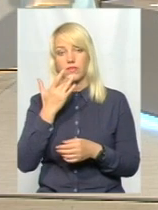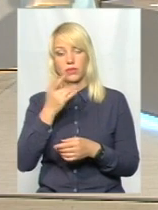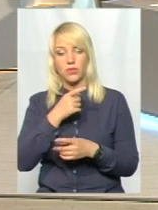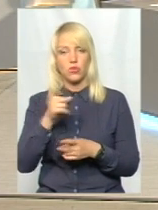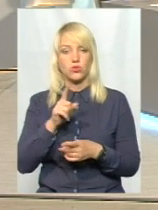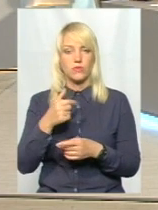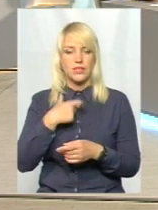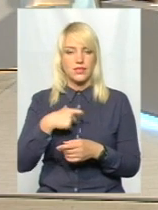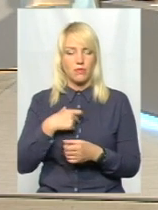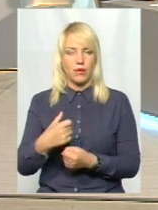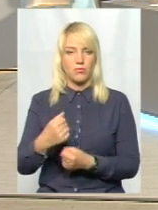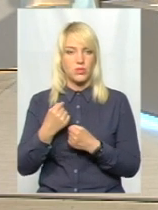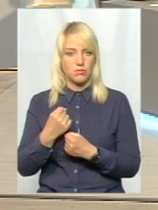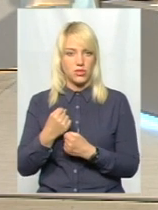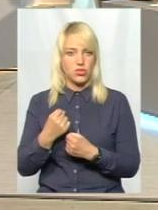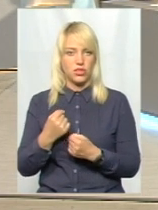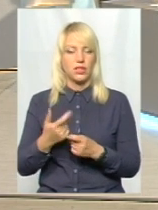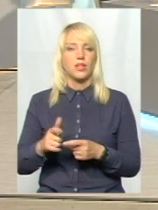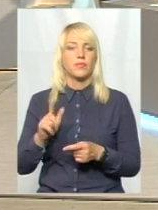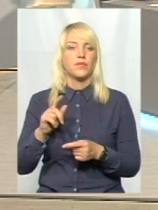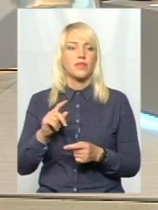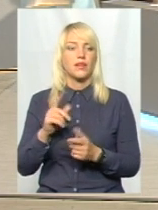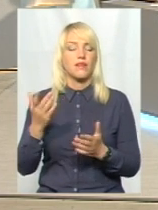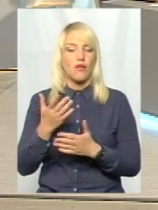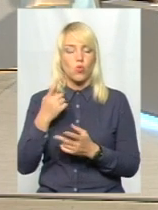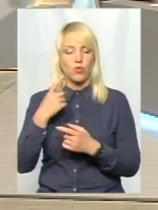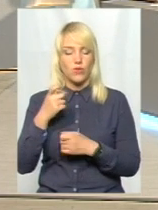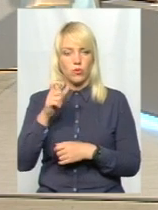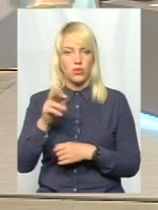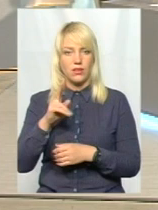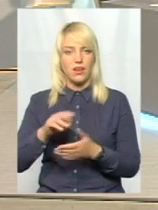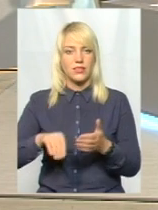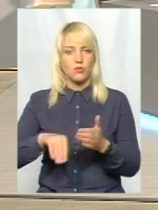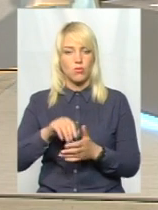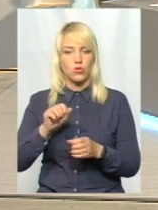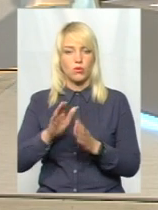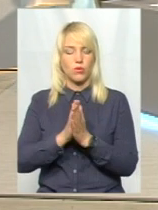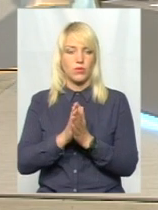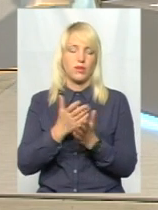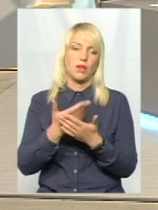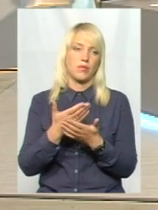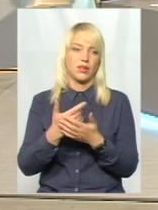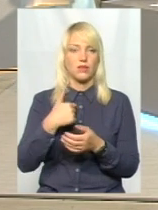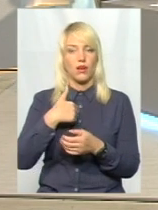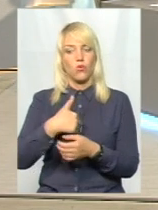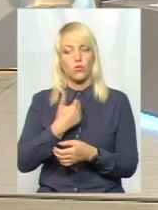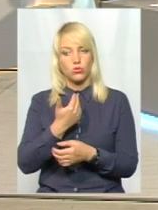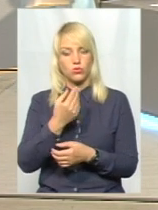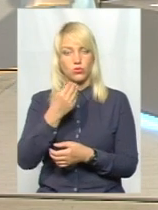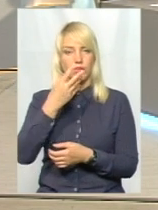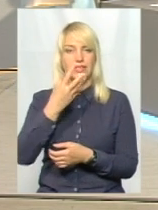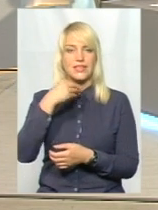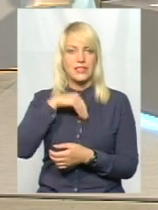обезпечити, яку інформацію людина, як споживач, може попросити. От там я, до прикладу, хочу з'їсти